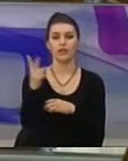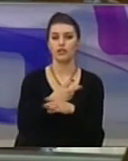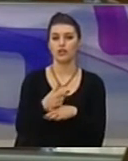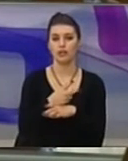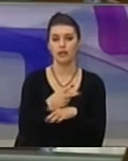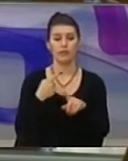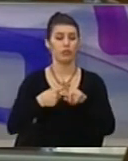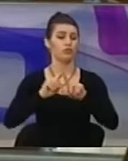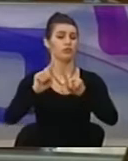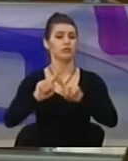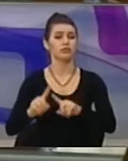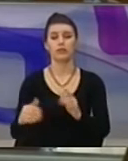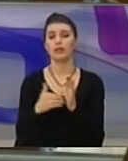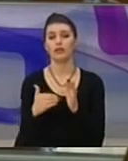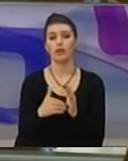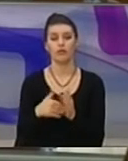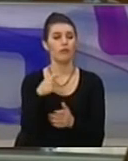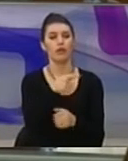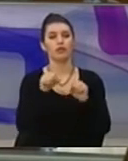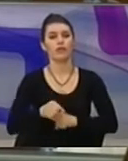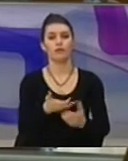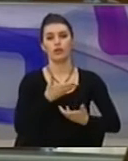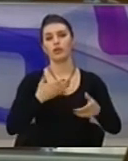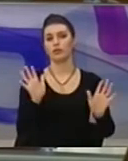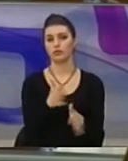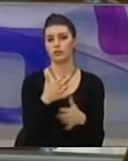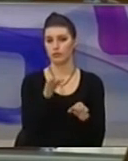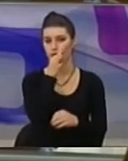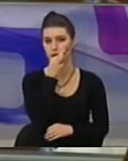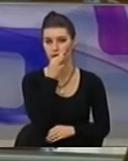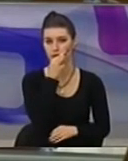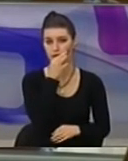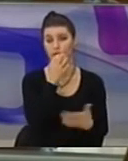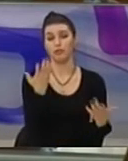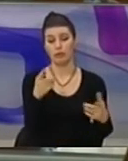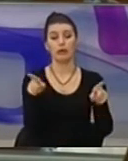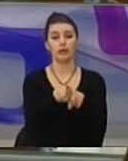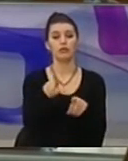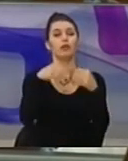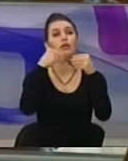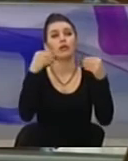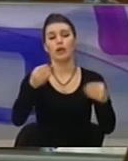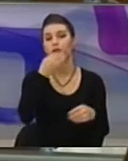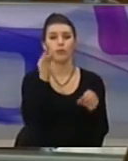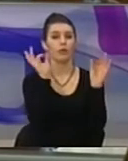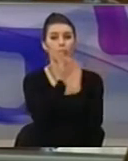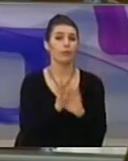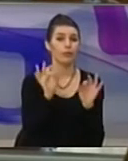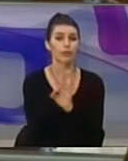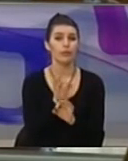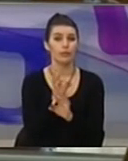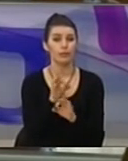e shumë kushteve të tjera të cilat kjo qeveri nuk mori mundin të ajo siguroj këto, por ashtu dhe deklaroj për popullatën tonë e cila